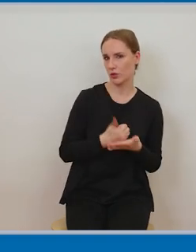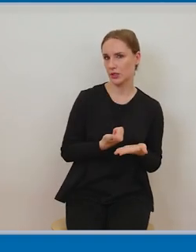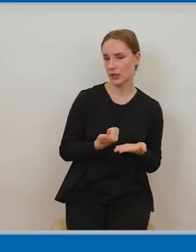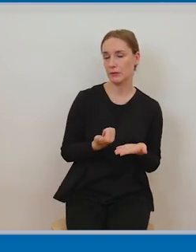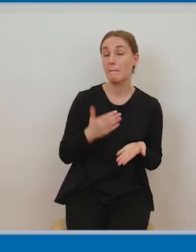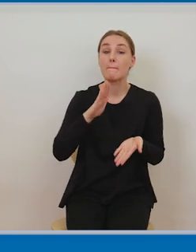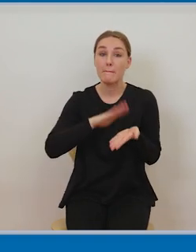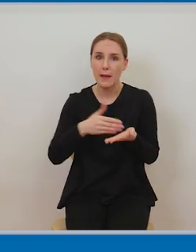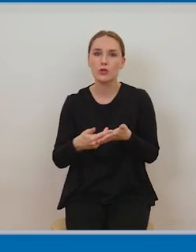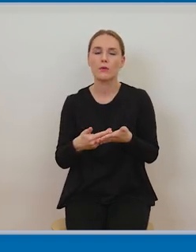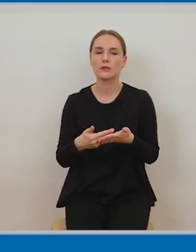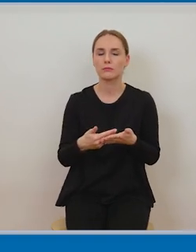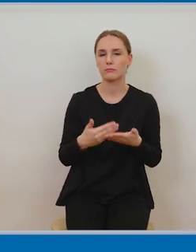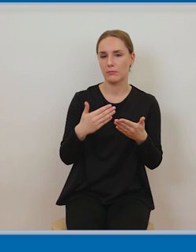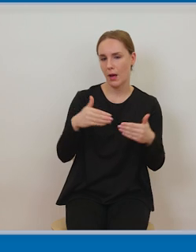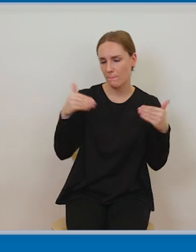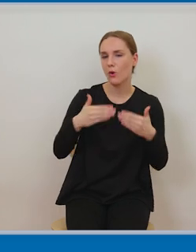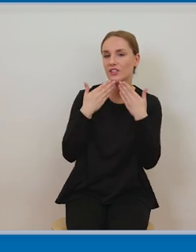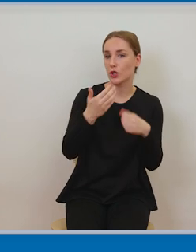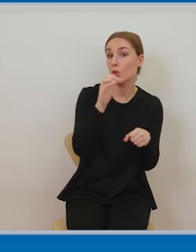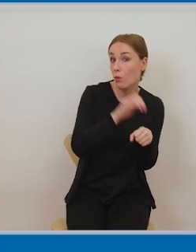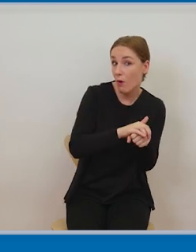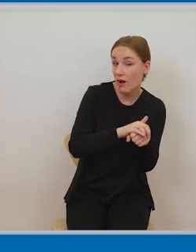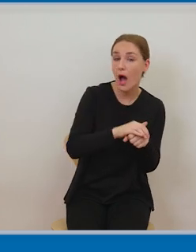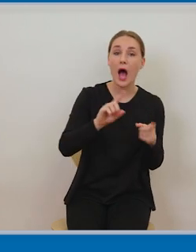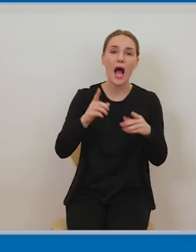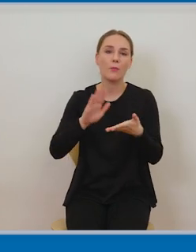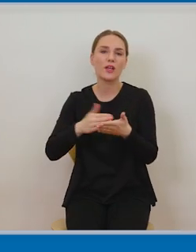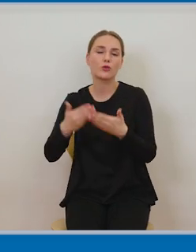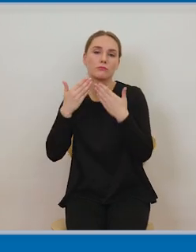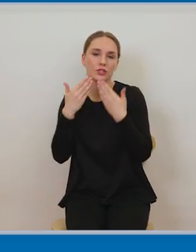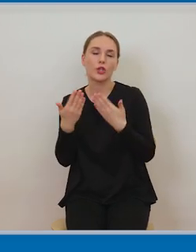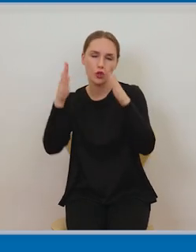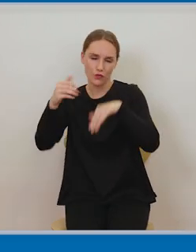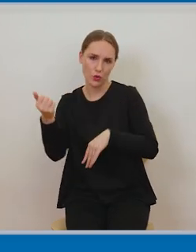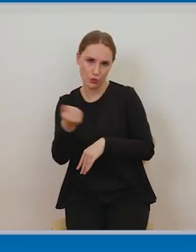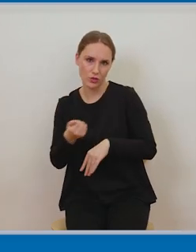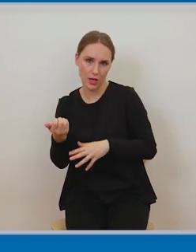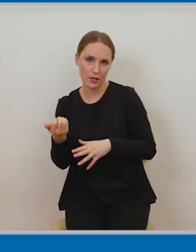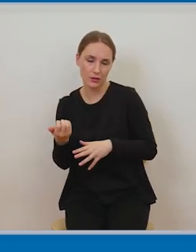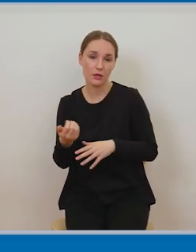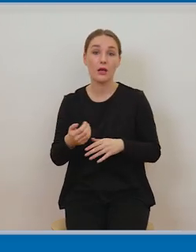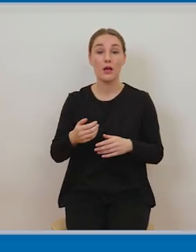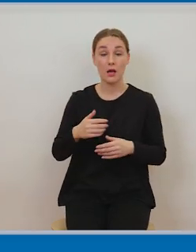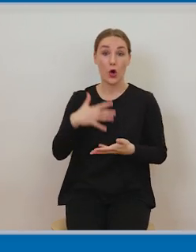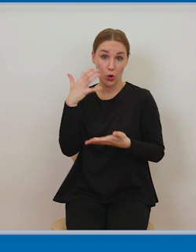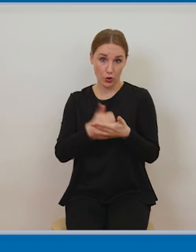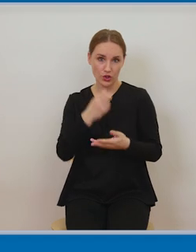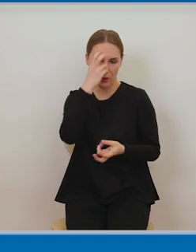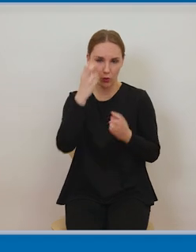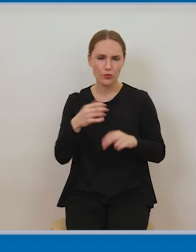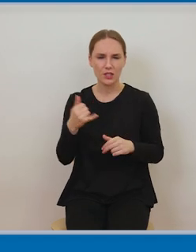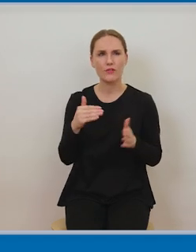dozwolonego użytku. I my musimy zawsze, korzystając z utworu, właśnie ustalić, czy możemy korzystać z utworu w ramach umowy, umowy